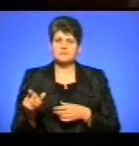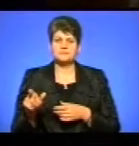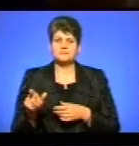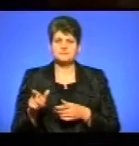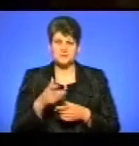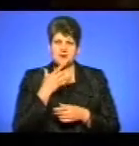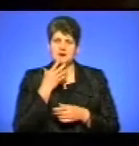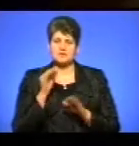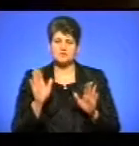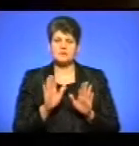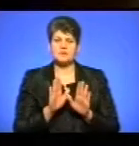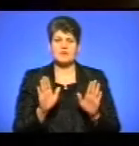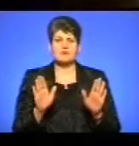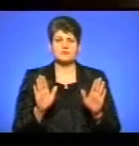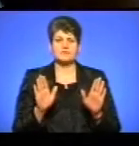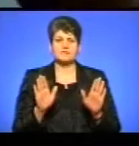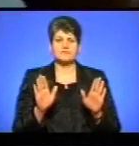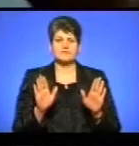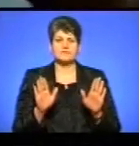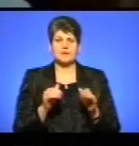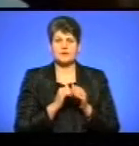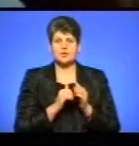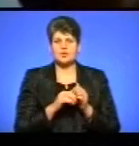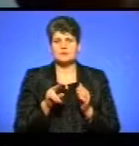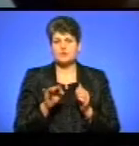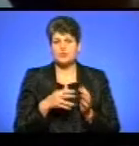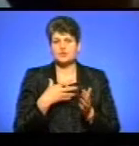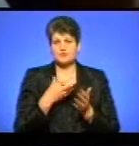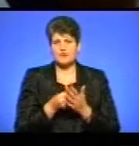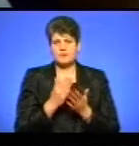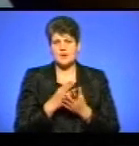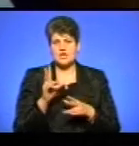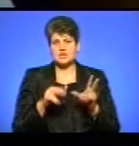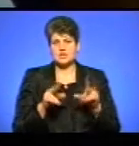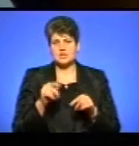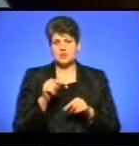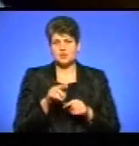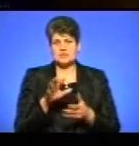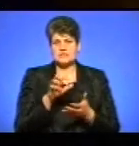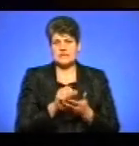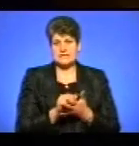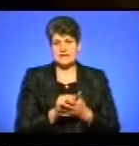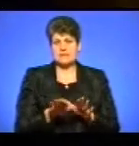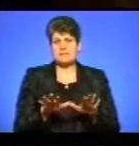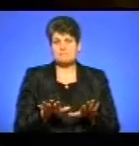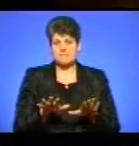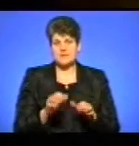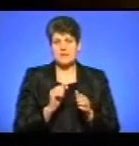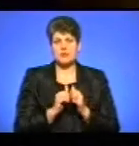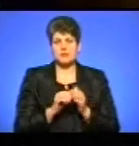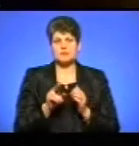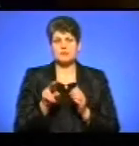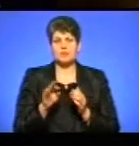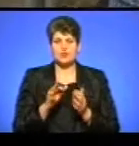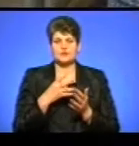гарно співають. Думаю, кожен по-своєму має шанс тут зайняти якесь місце, тому що кожен по-своєму